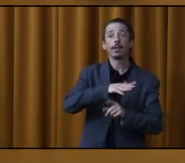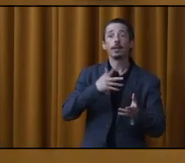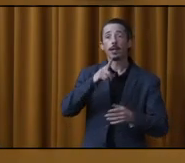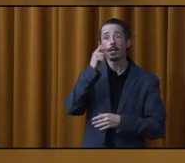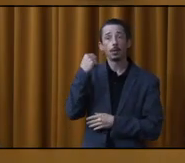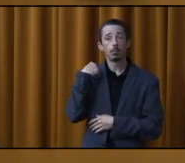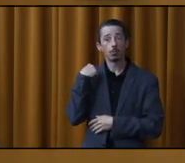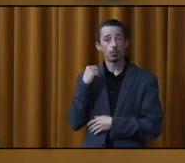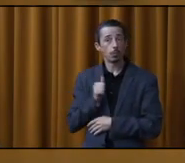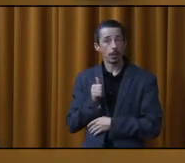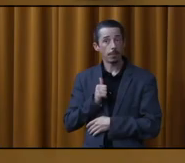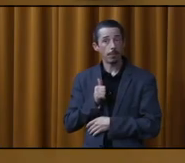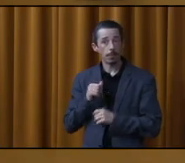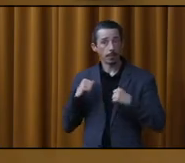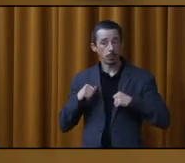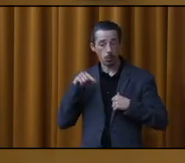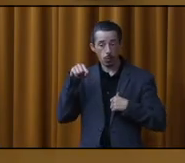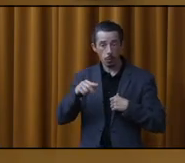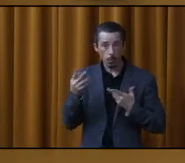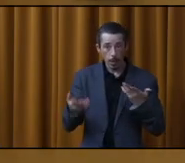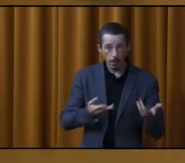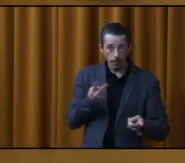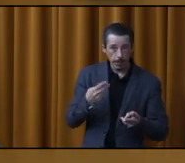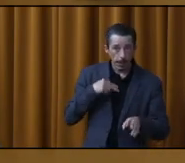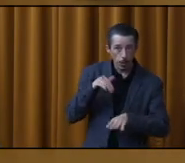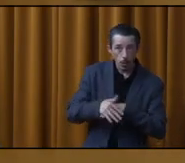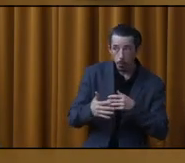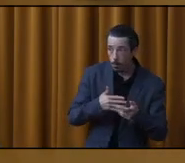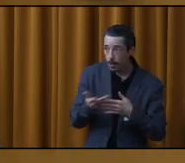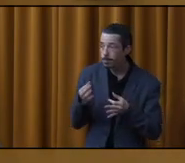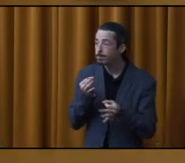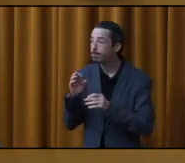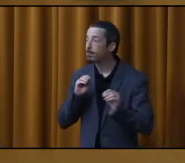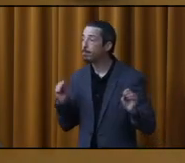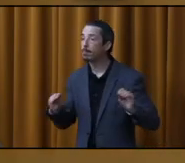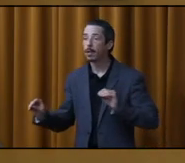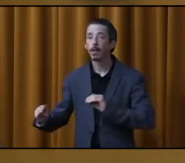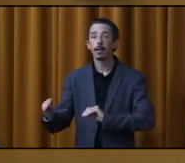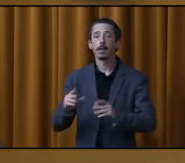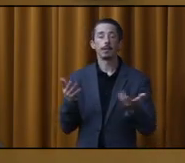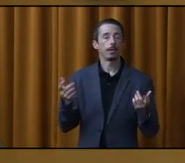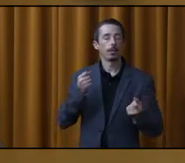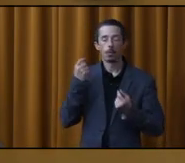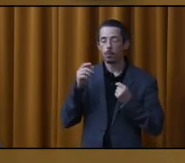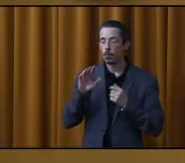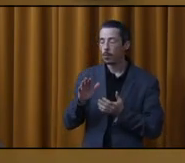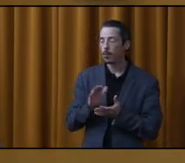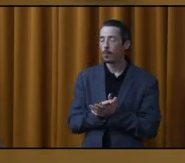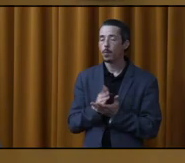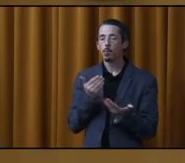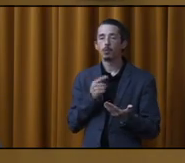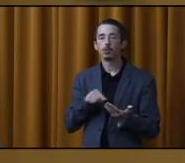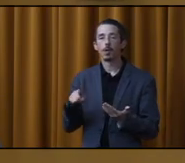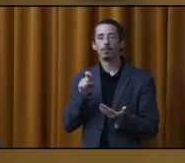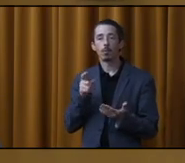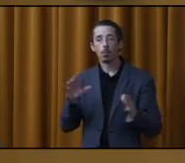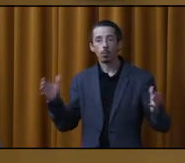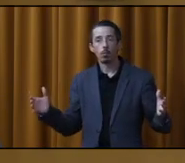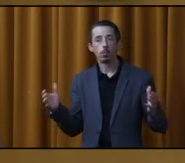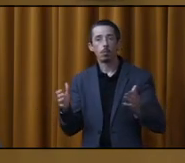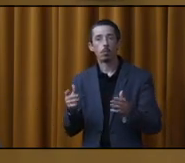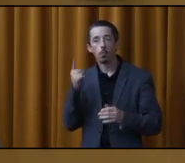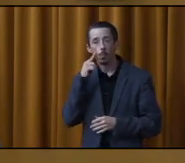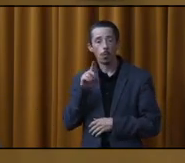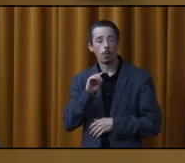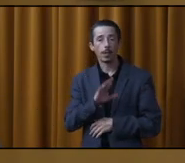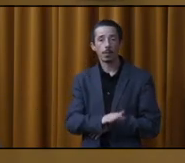passé, là. J'étais aussi physiquement sur le terrain à discuter avec les gens. On comprend le besoin des gens de se rassembler. C'est pour